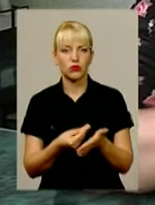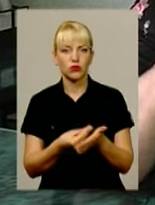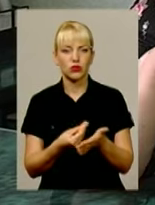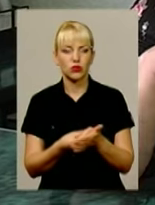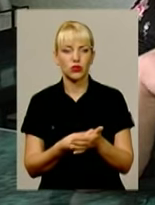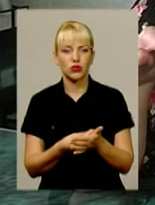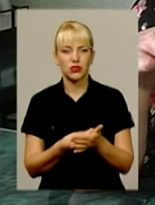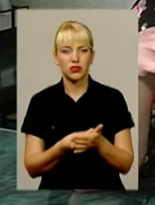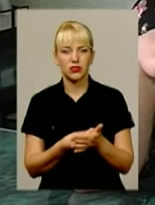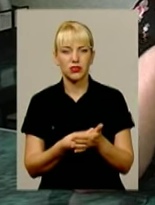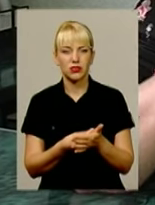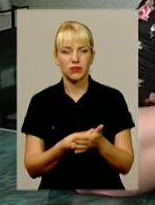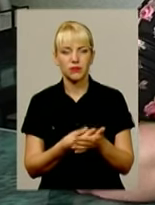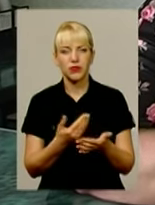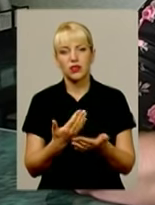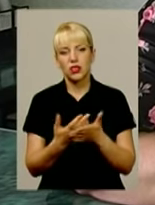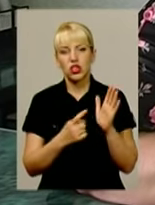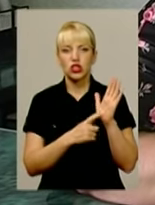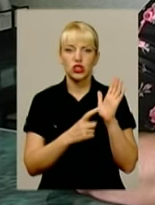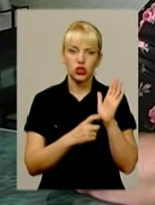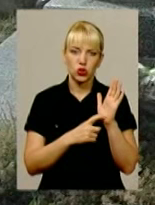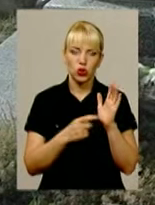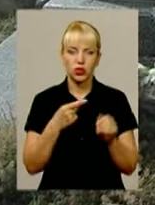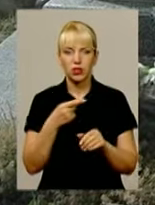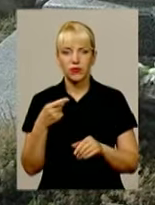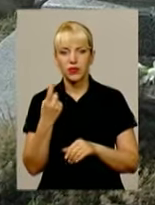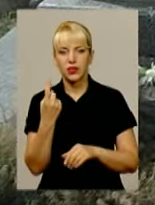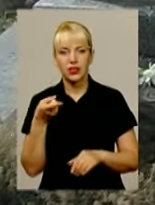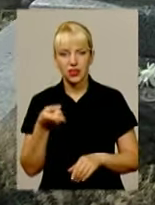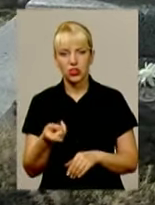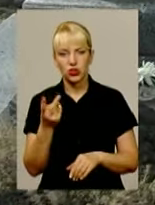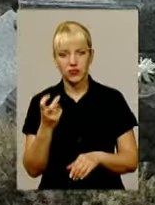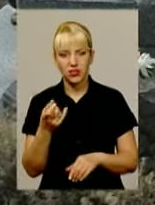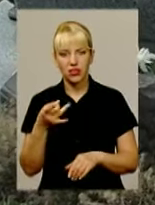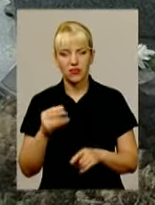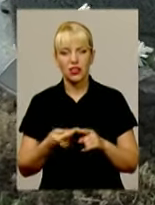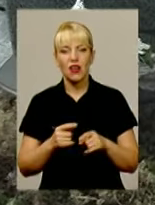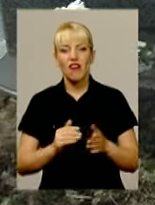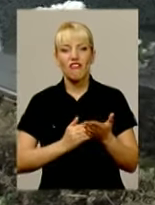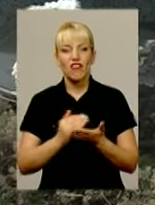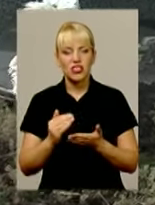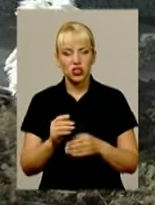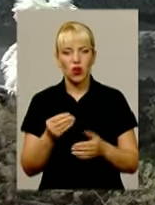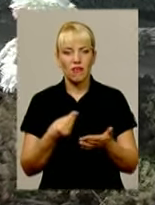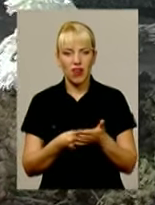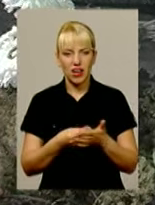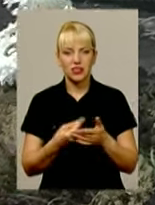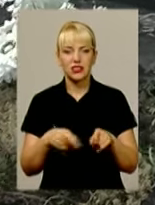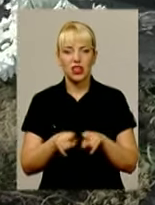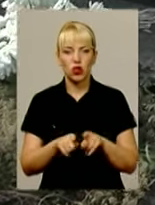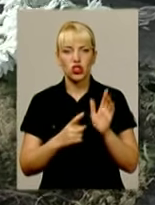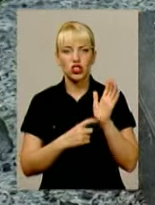як в залежності від розміру, від 600 до 1200 гривень. Висока вартість такої лампадки, мінімум 600 гривень, зумовлена